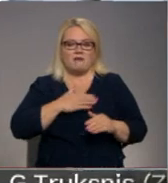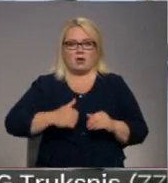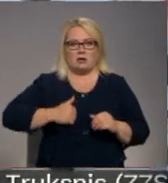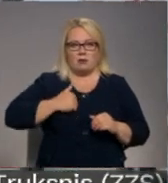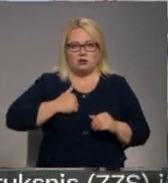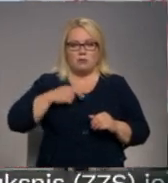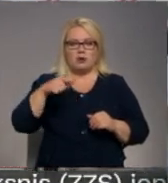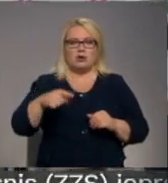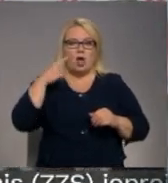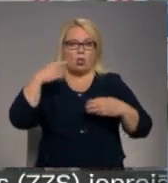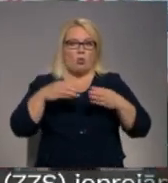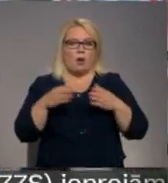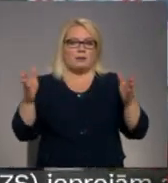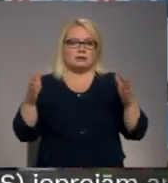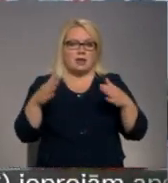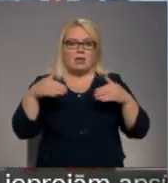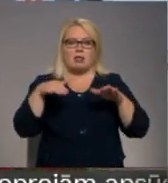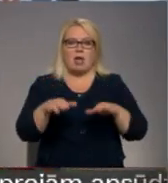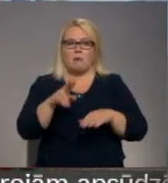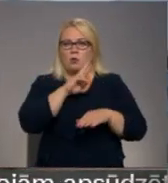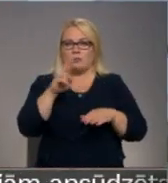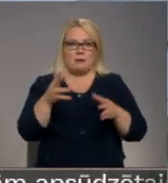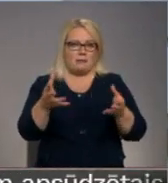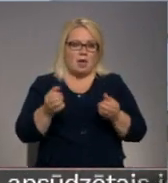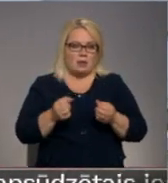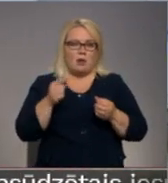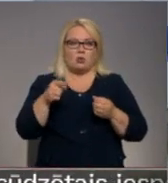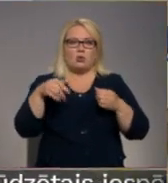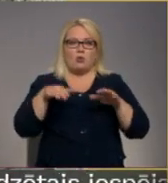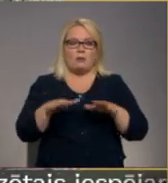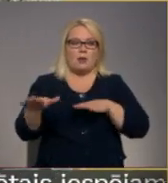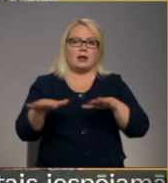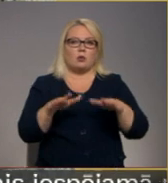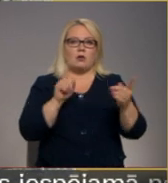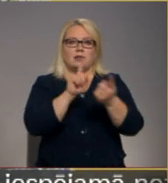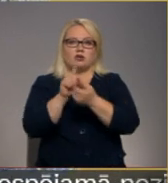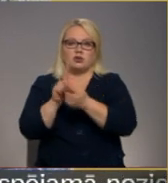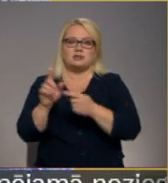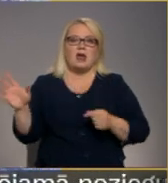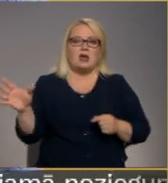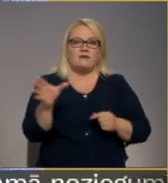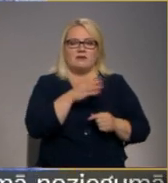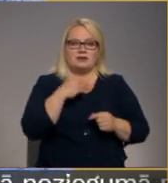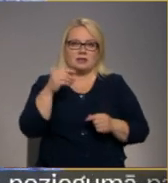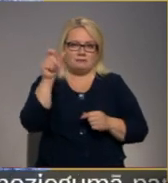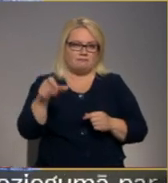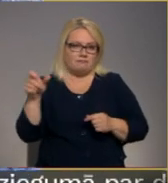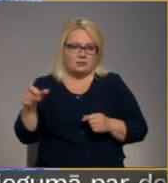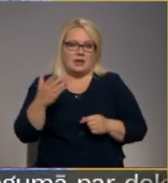Minētījā domes sēdē lēmums netika pieņemts. Tā vietā tika nolants rīko tikšanos ar visām iesaistītījām pusē.